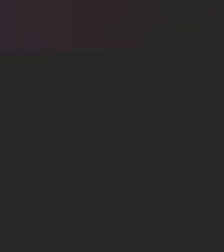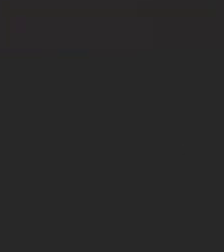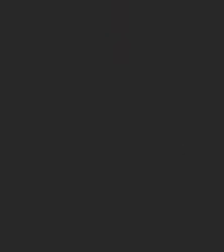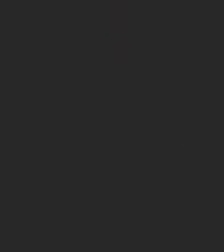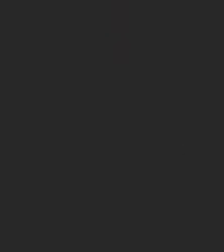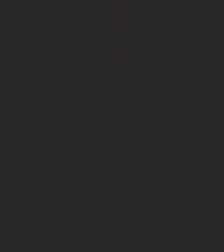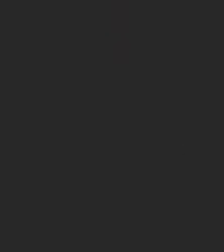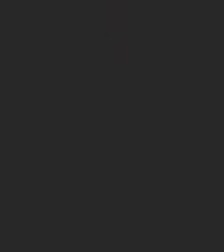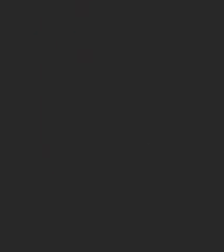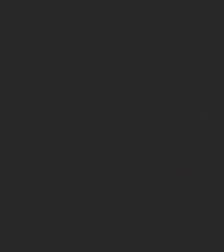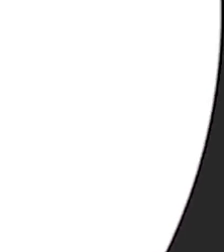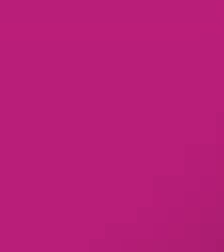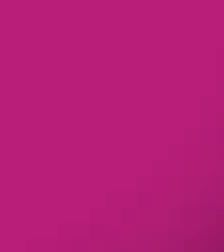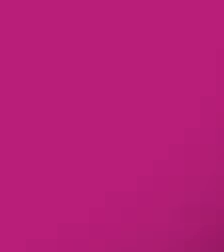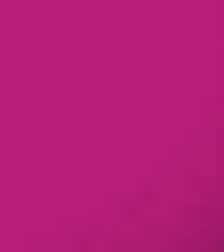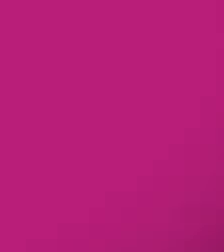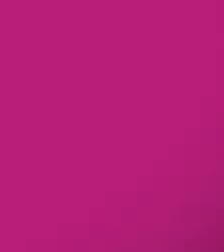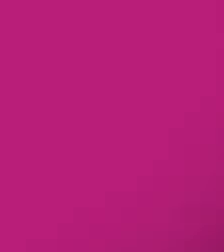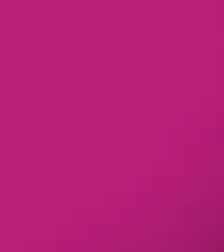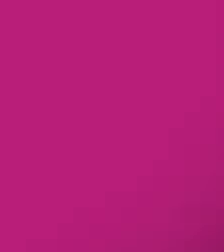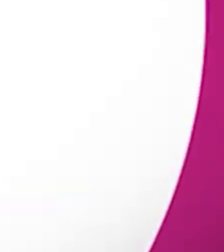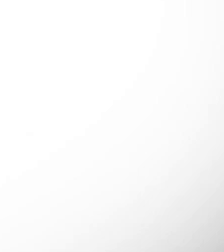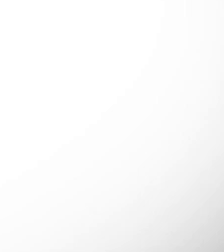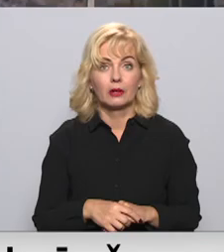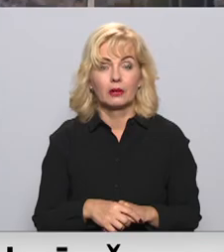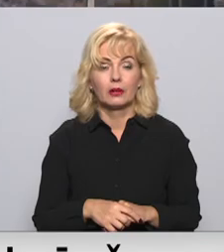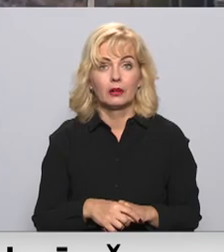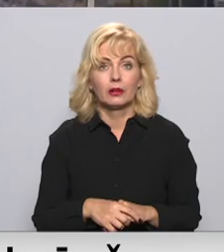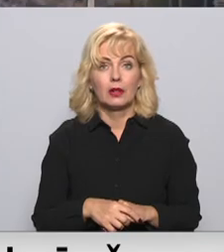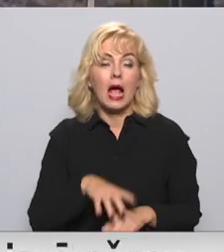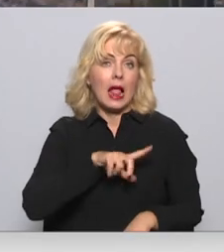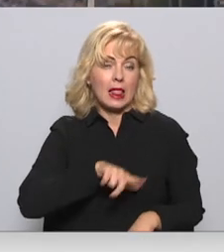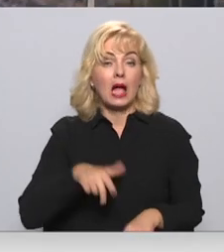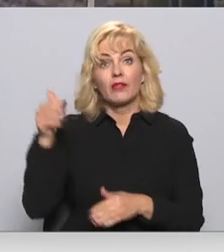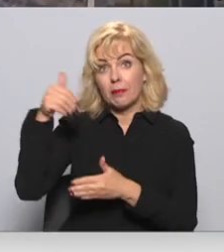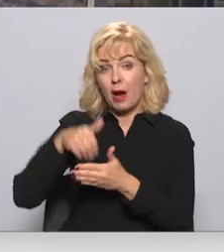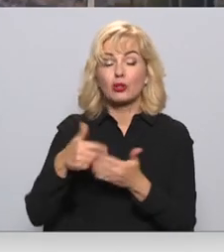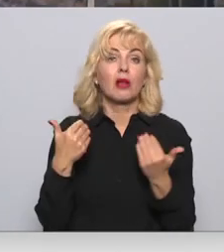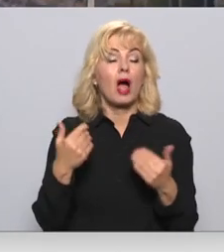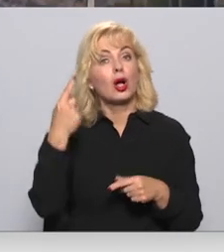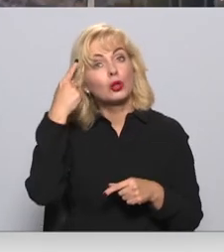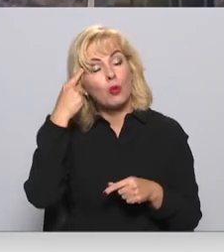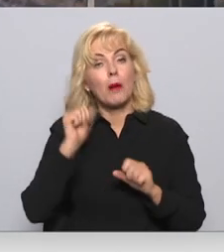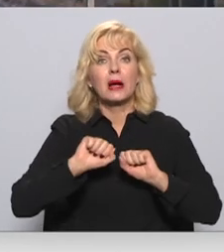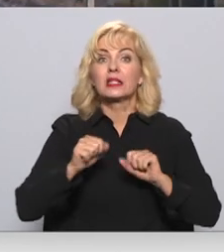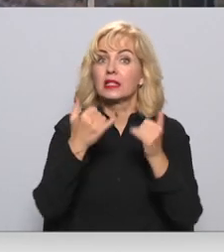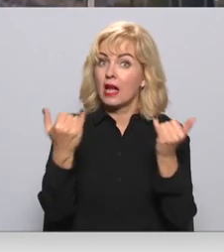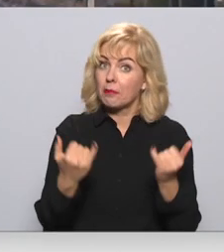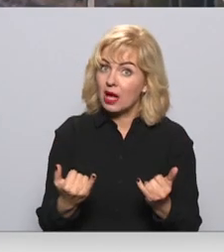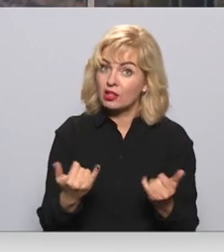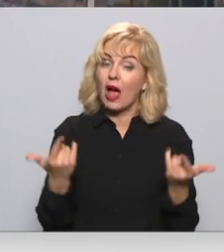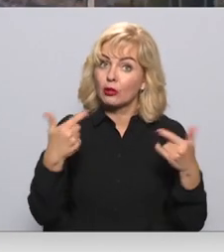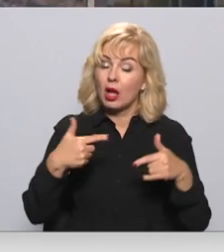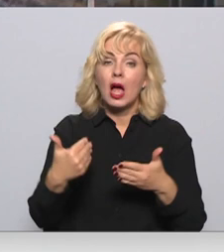Re, visi ēters ir te! Latvijas pasts jau tagad domā par Ziemassvētku laiku.